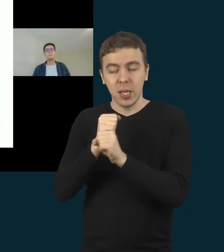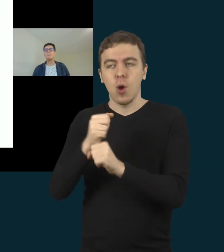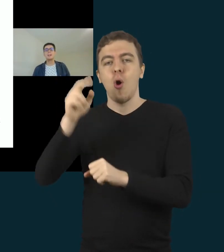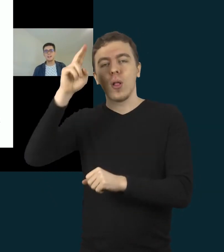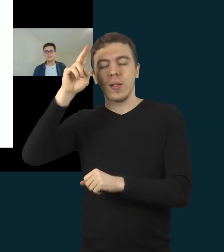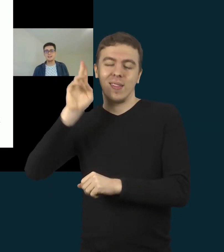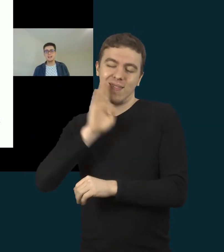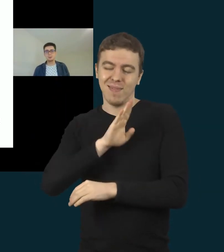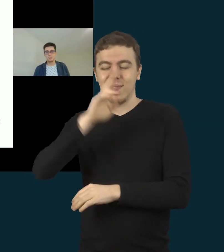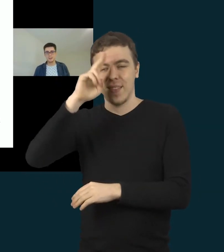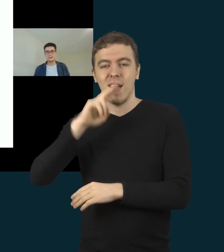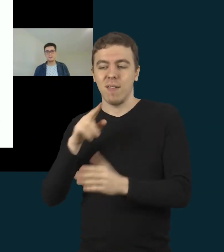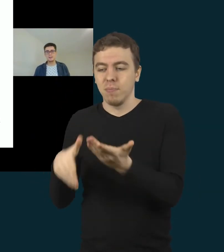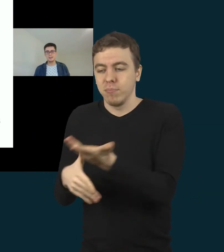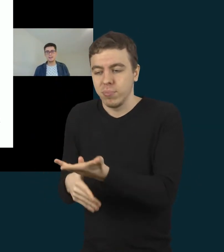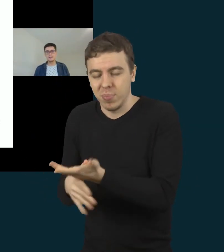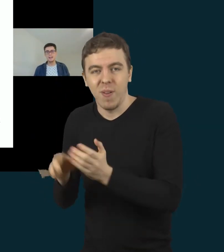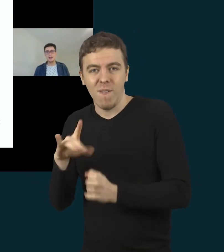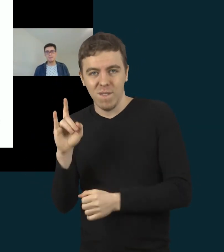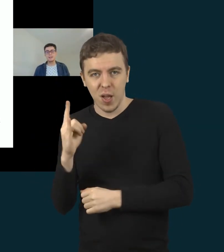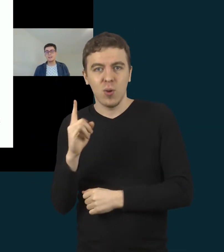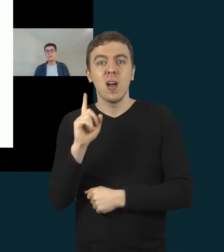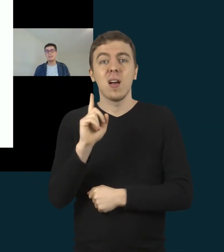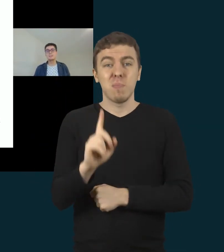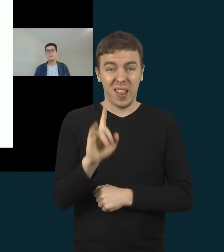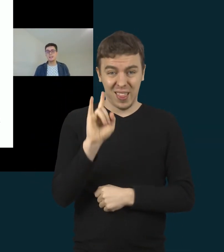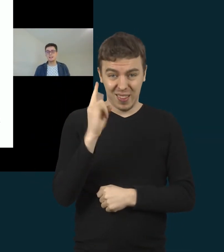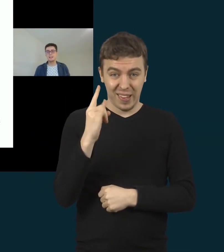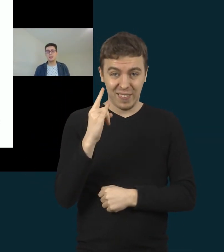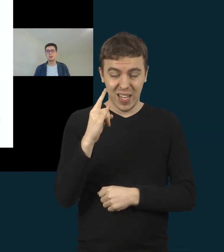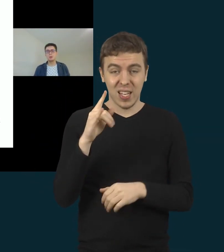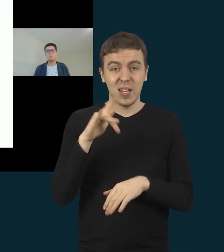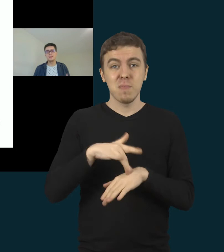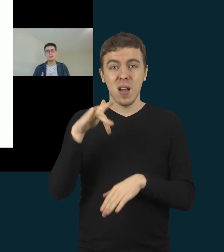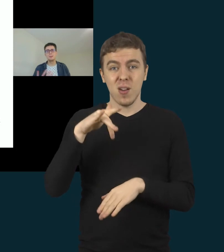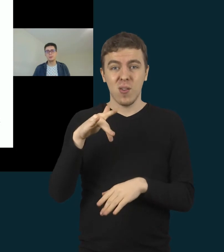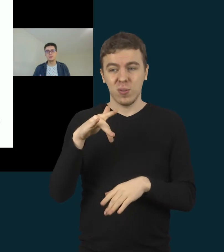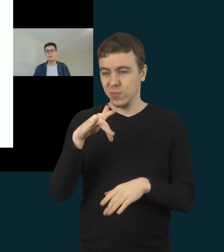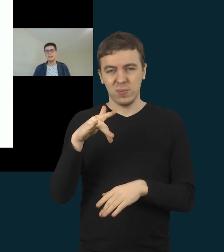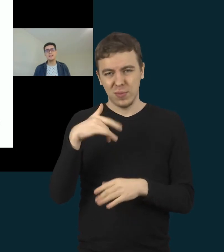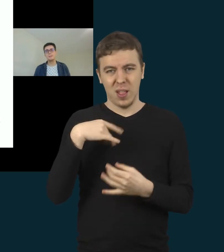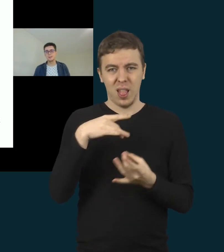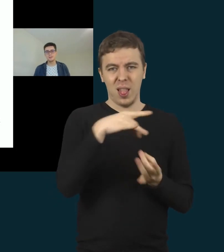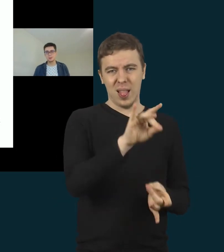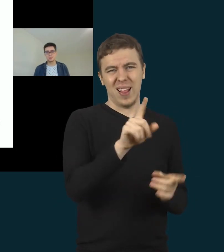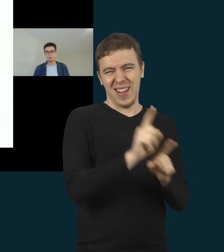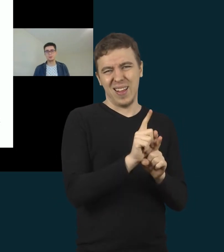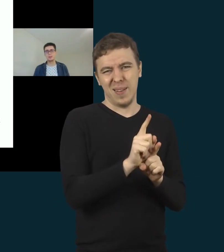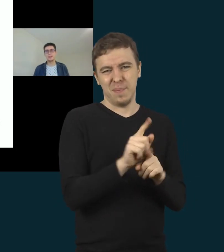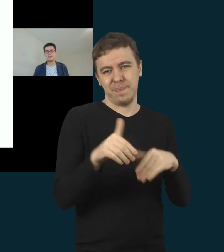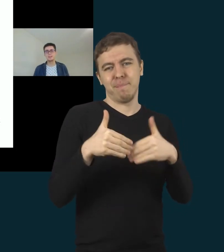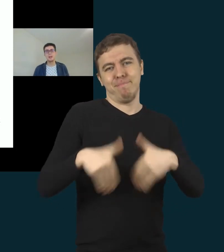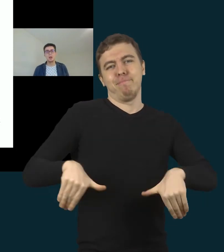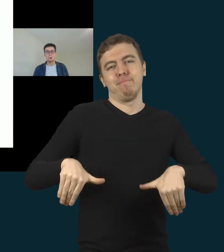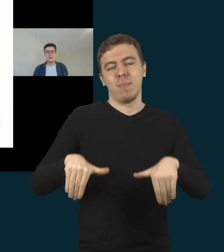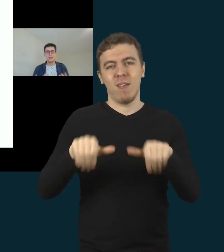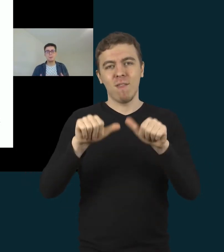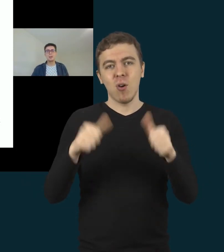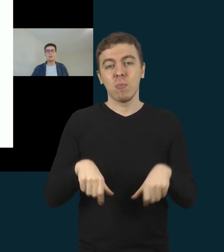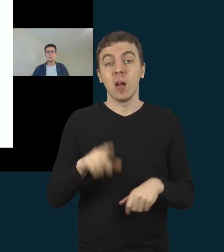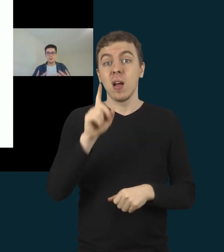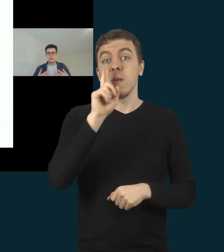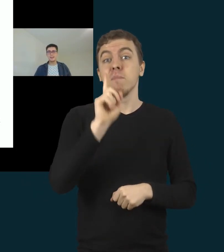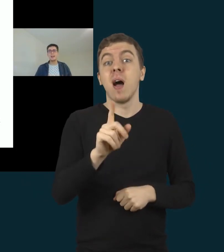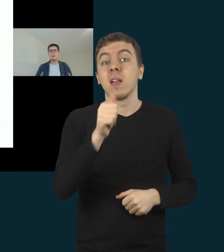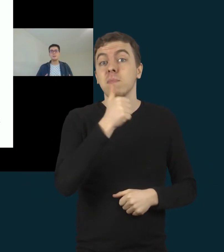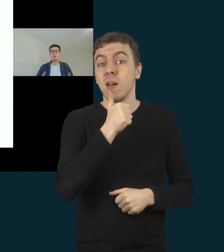kaip vaikas tą supras ir padarys, bet tada tas vaikas yra tiesiog pasivus dalyvis tos užduoties. Tuo tarpu, kai tu